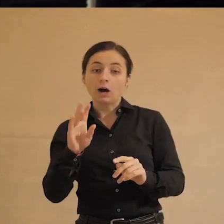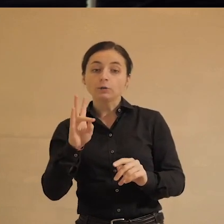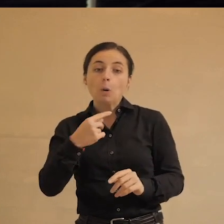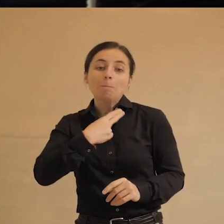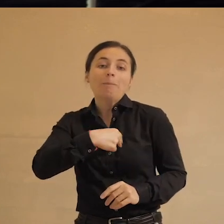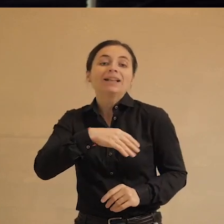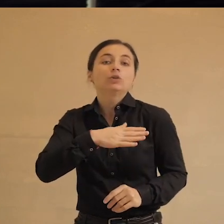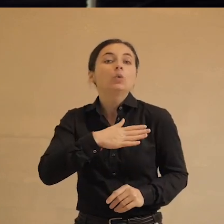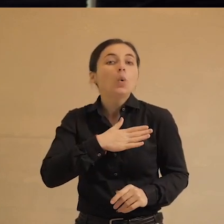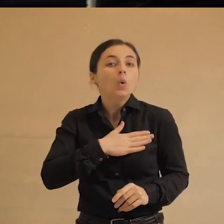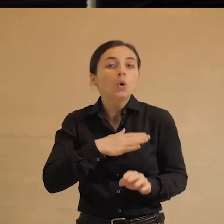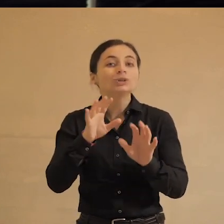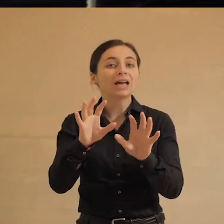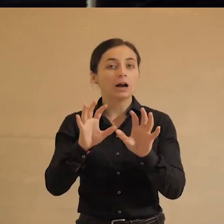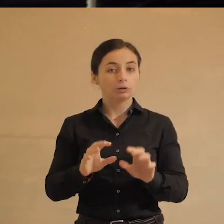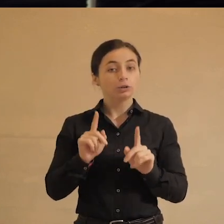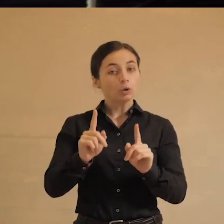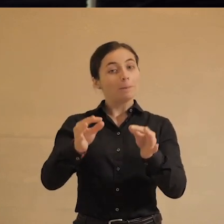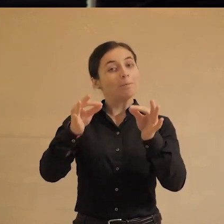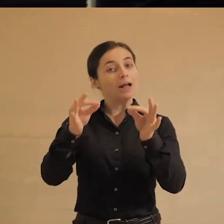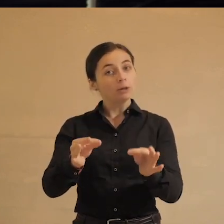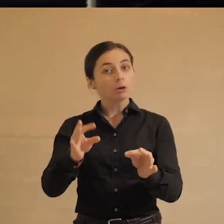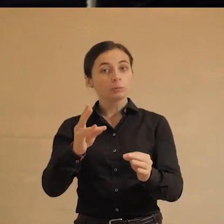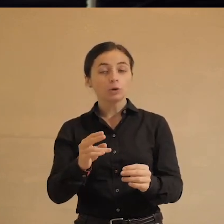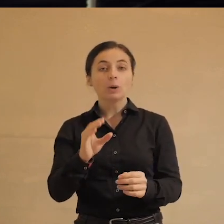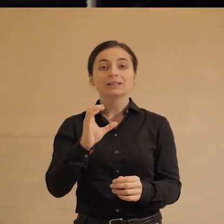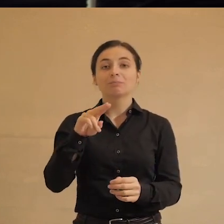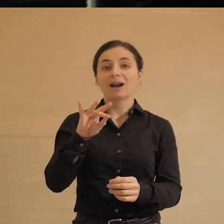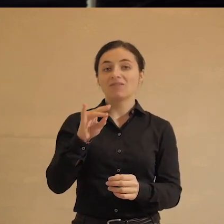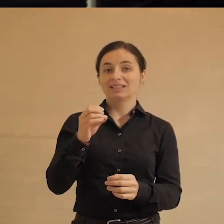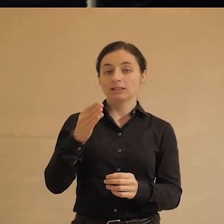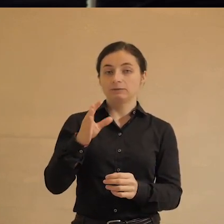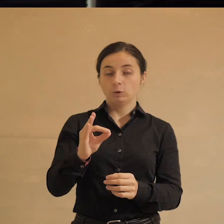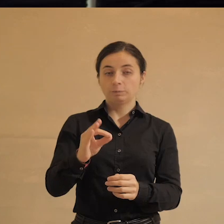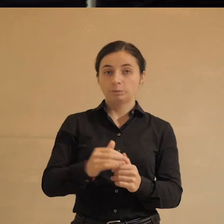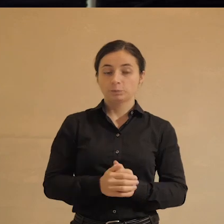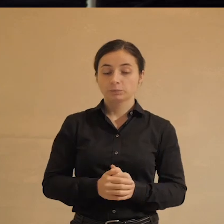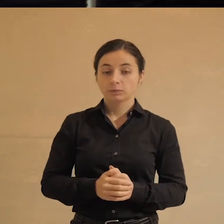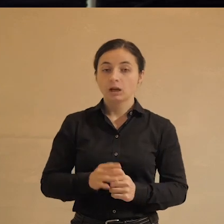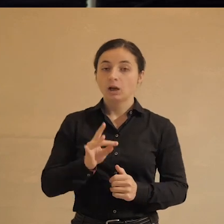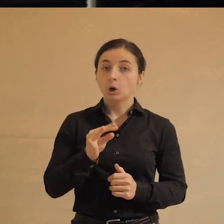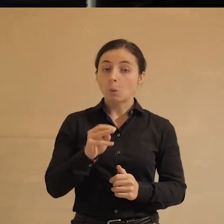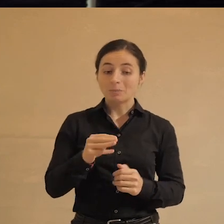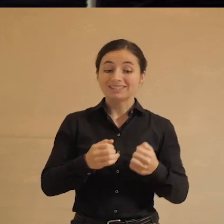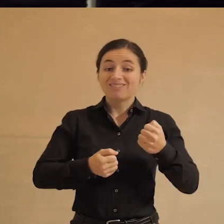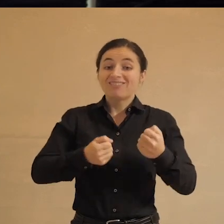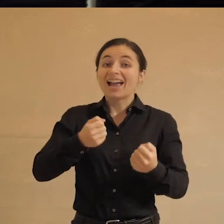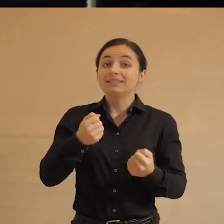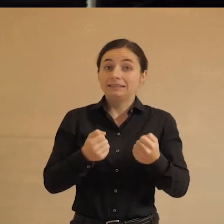духу закона, не только по норме, но и по справедливости. Значит, робот-водитель,